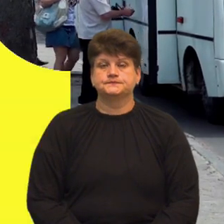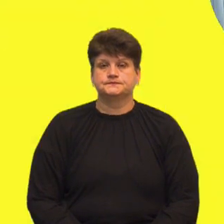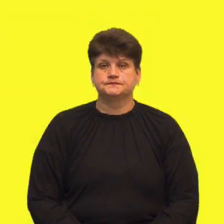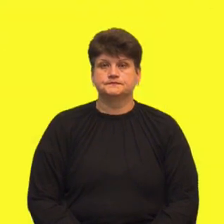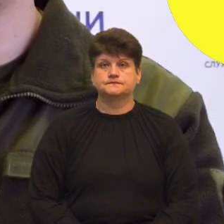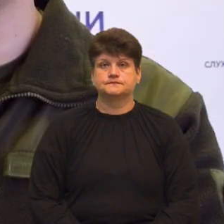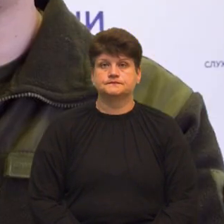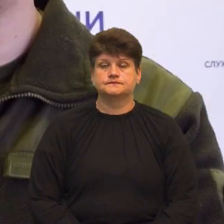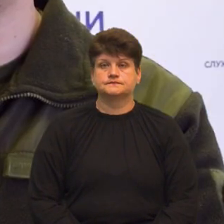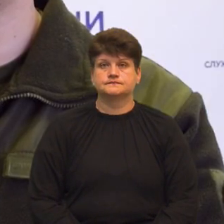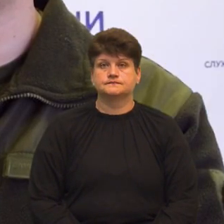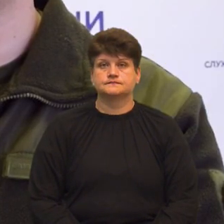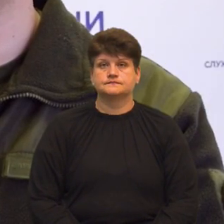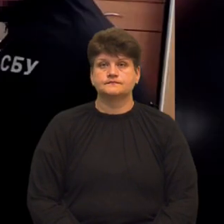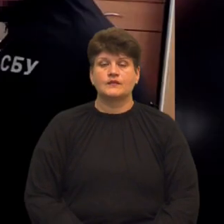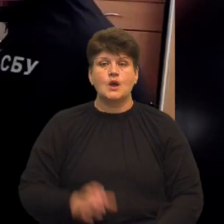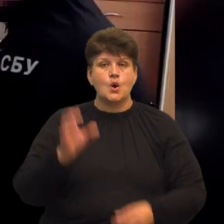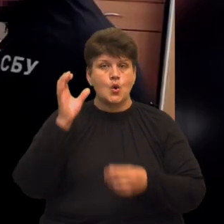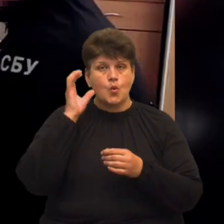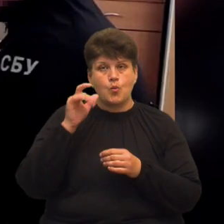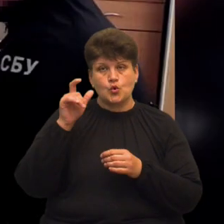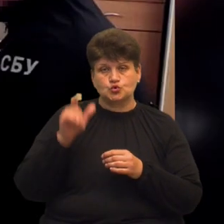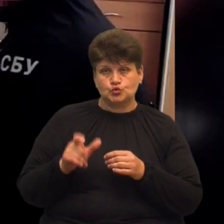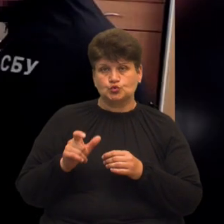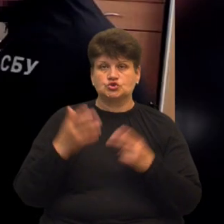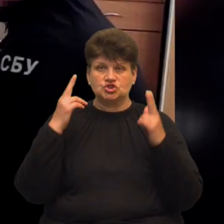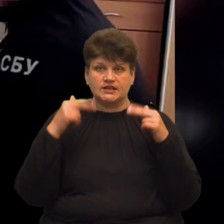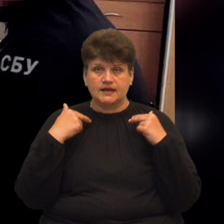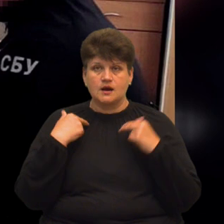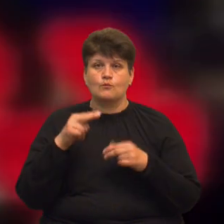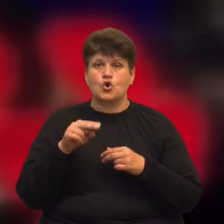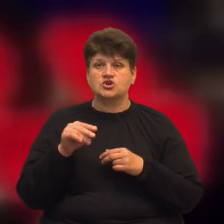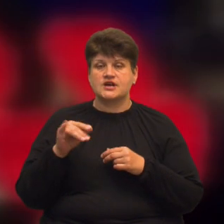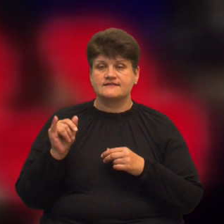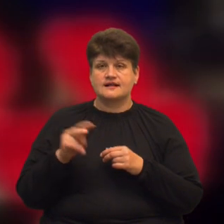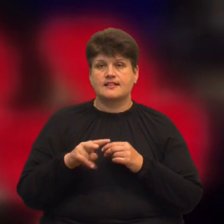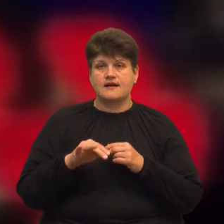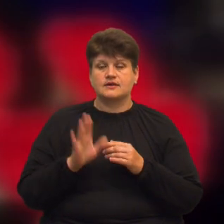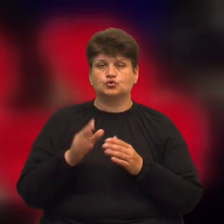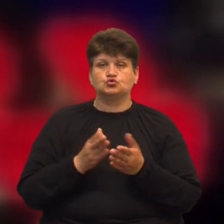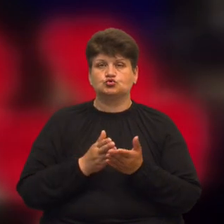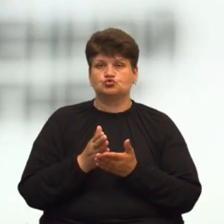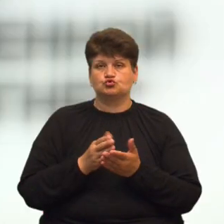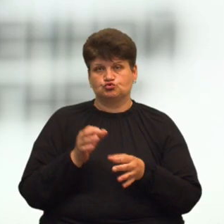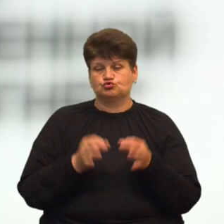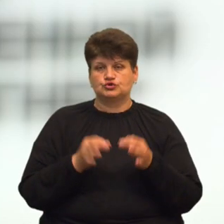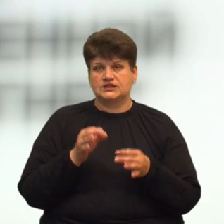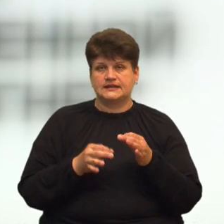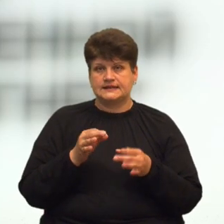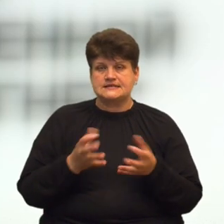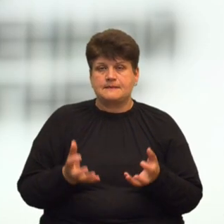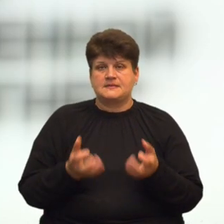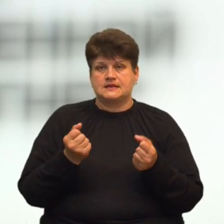Тернопіль. Послушника Печаєвської лаври судитимуть за виправдання збройної агресії Російської Федерації та заклики до підтримки